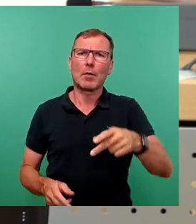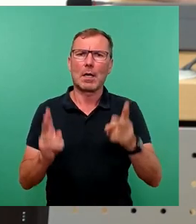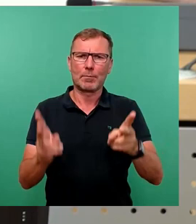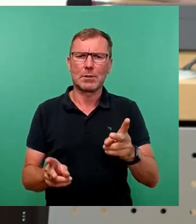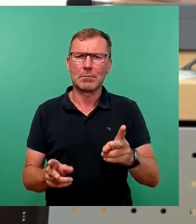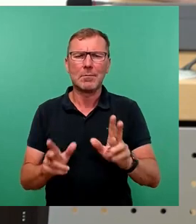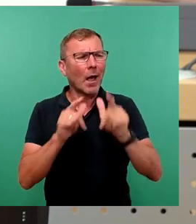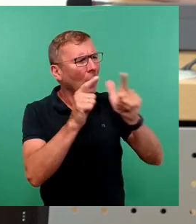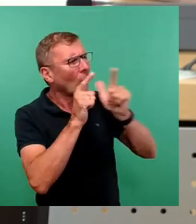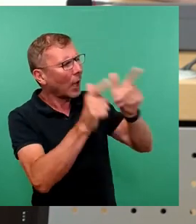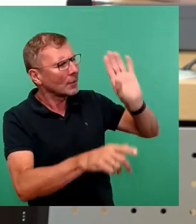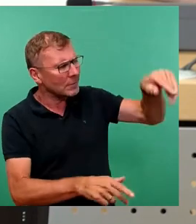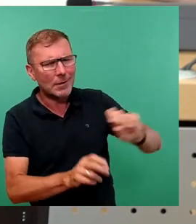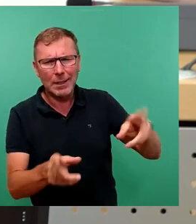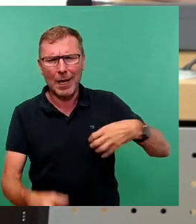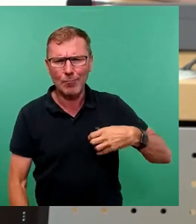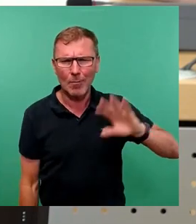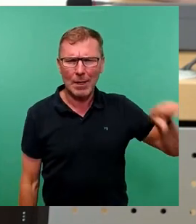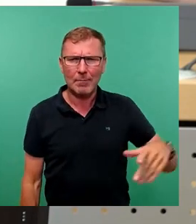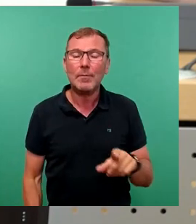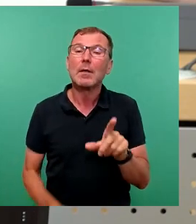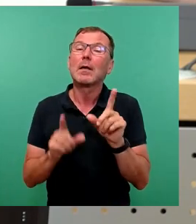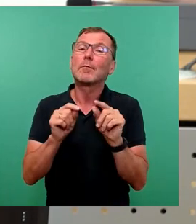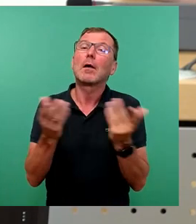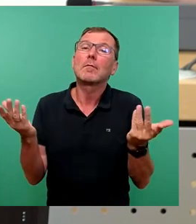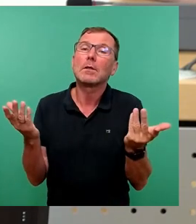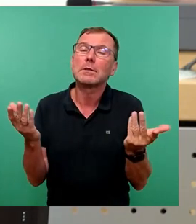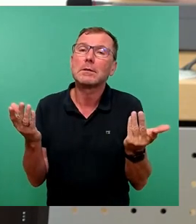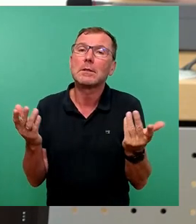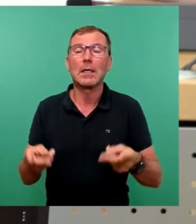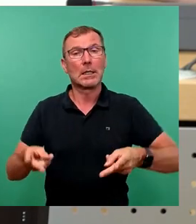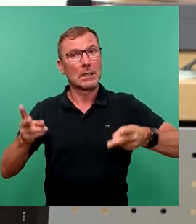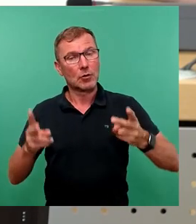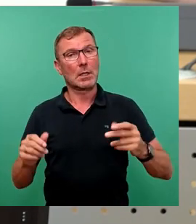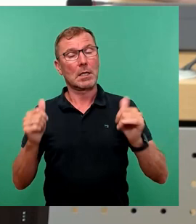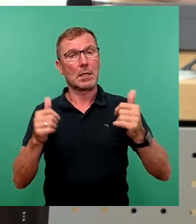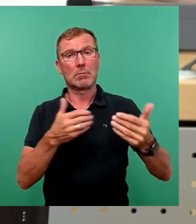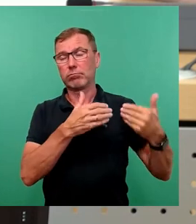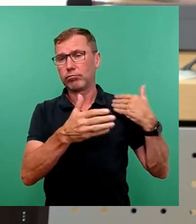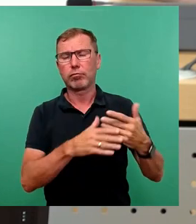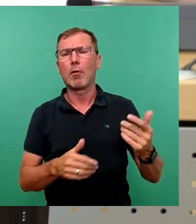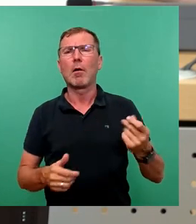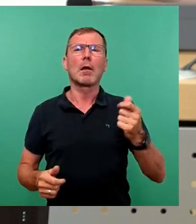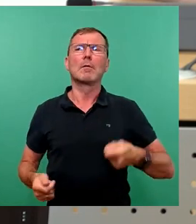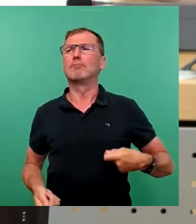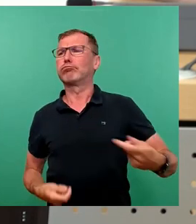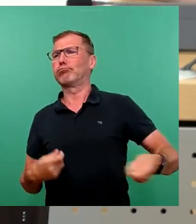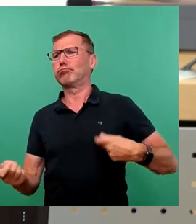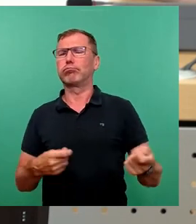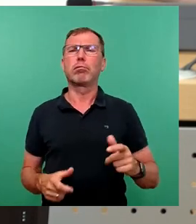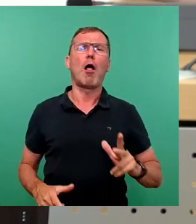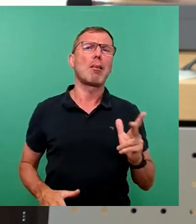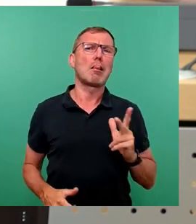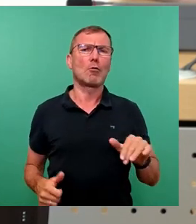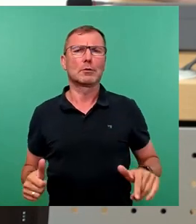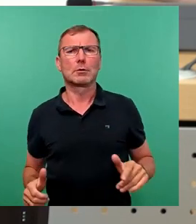nur, schreien Sie nur, schreien Sie nur. Was heißt das konkret? Diese Stadt lebt seit Jahren auf großem Fuß und leistet sich Luxus,